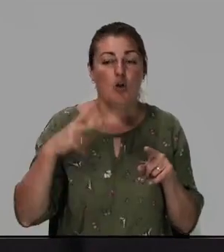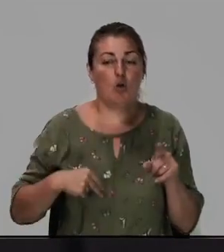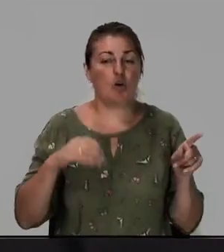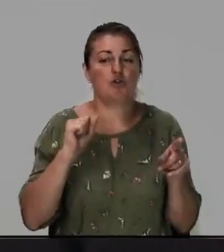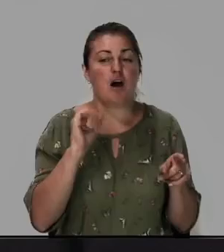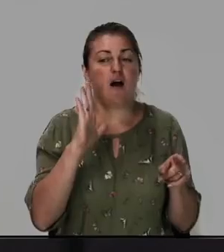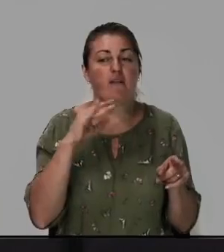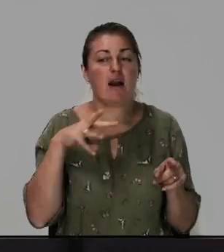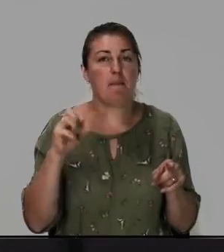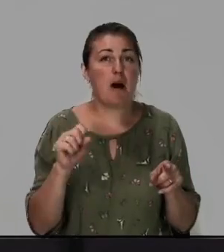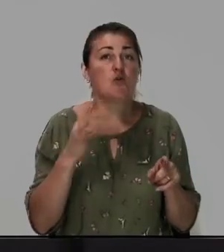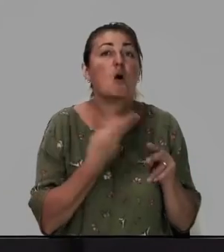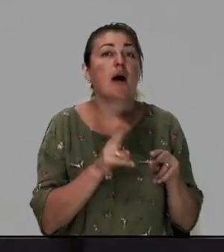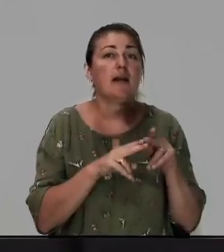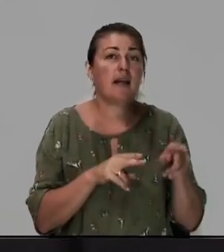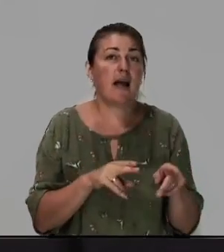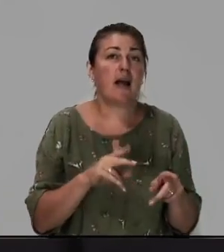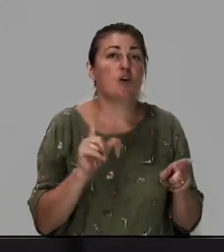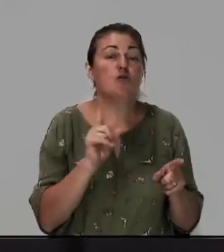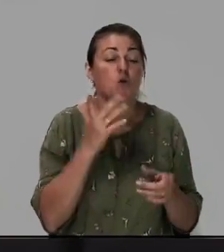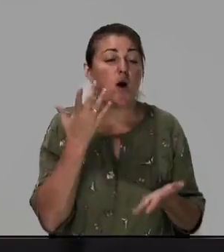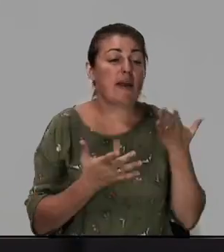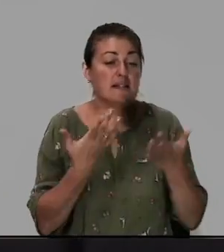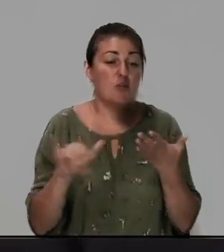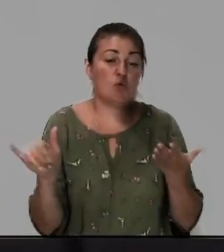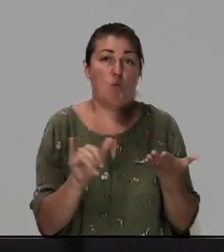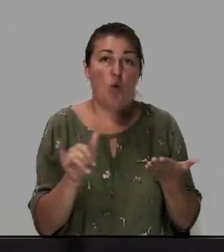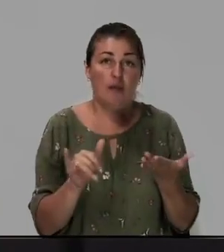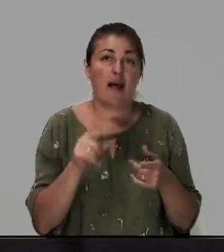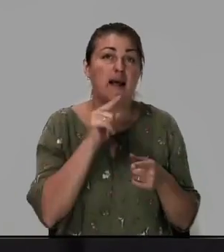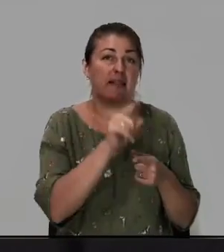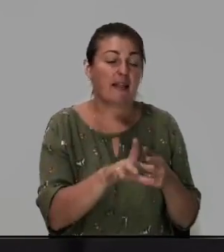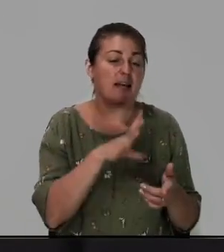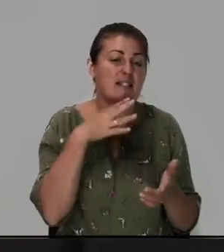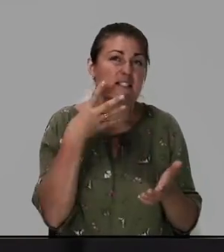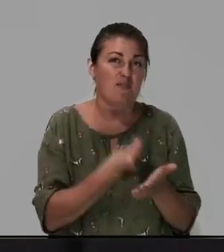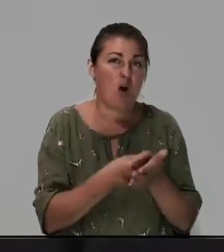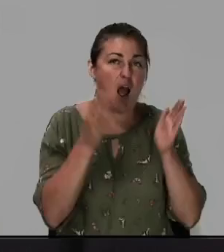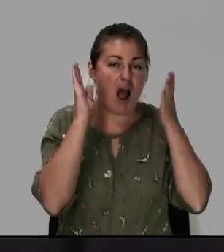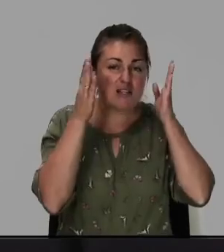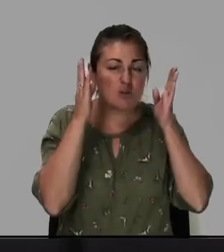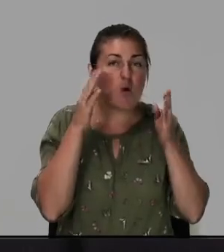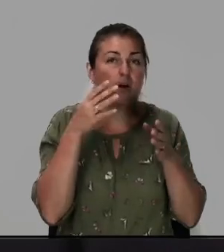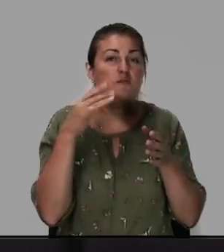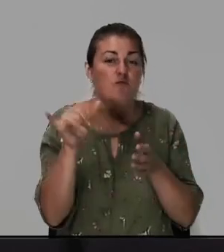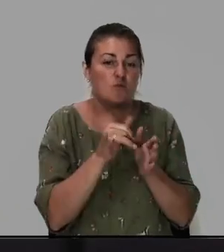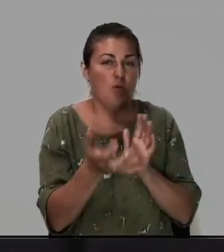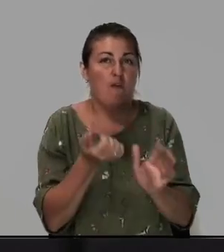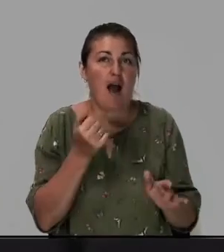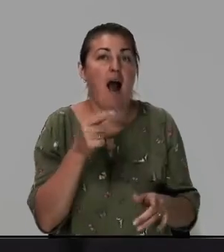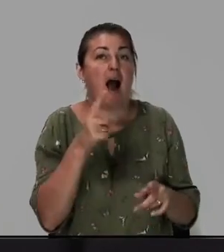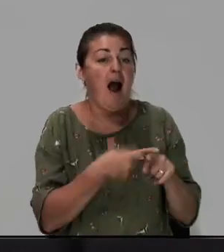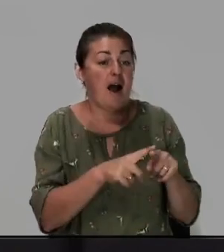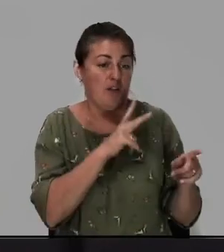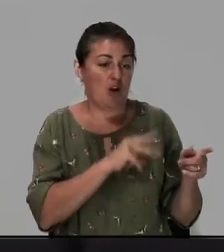и что если суббота ты свой осел в субботу вытаскиваешь а это